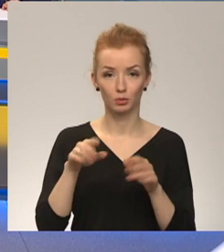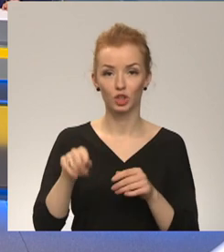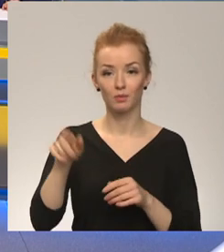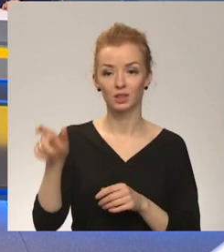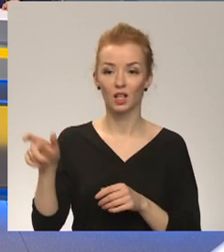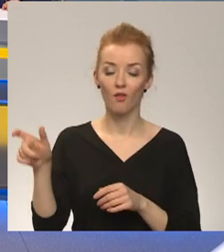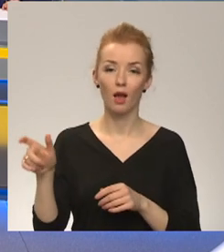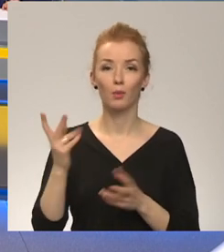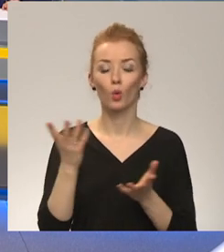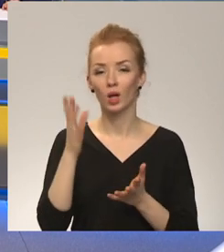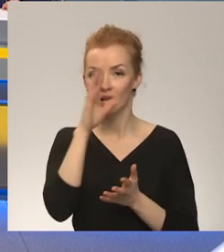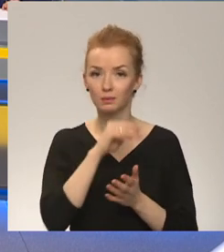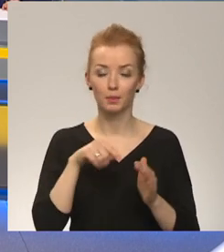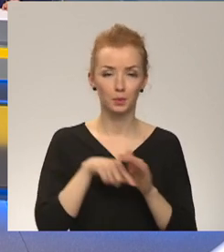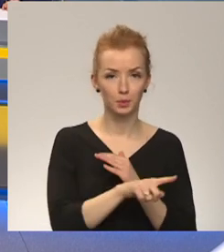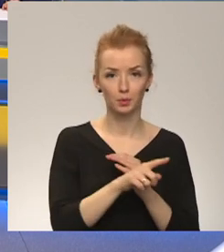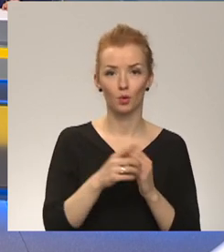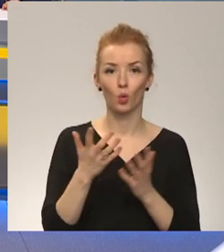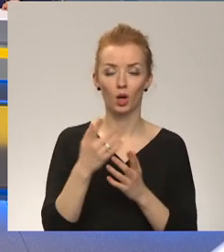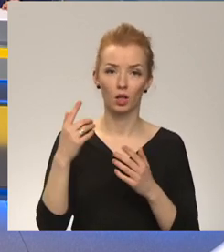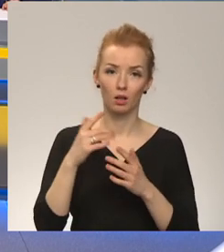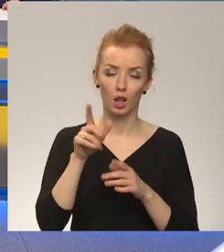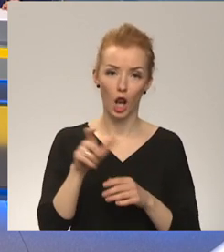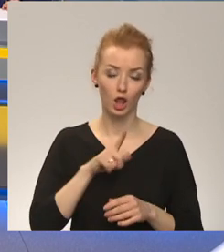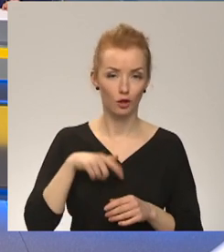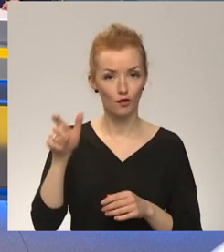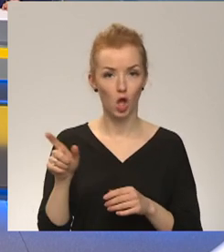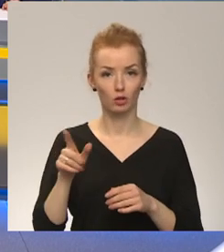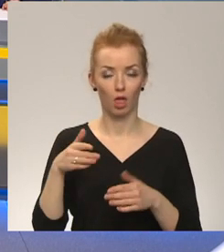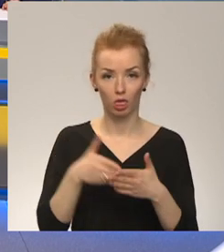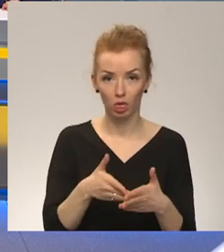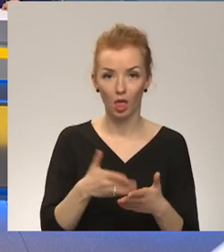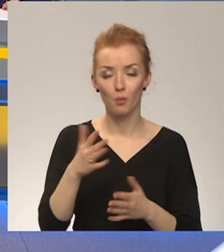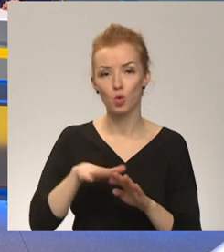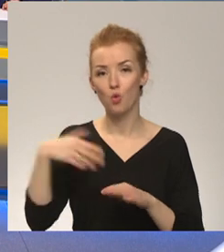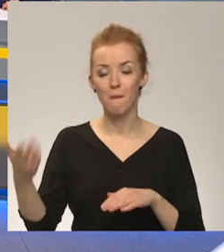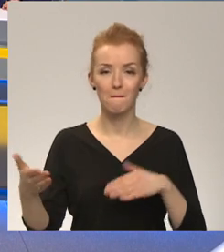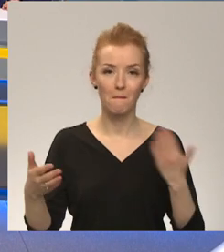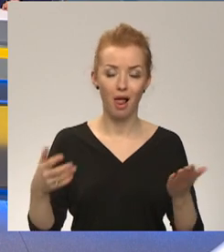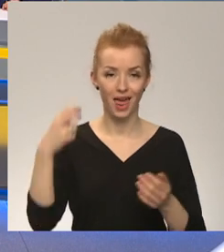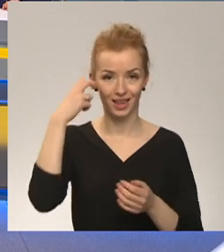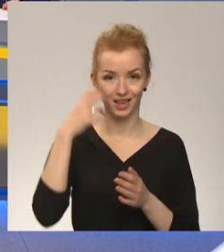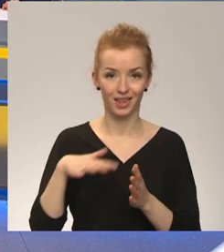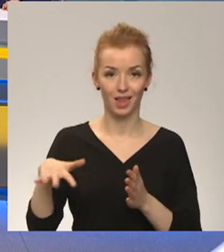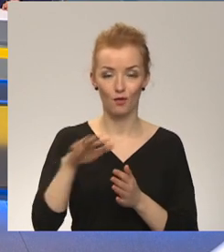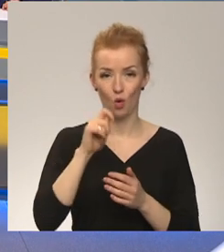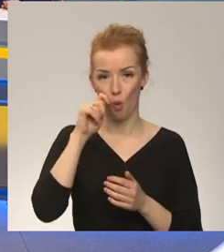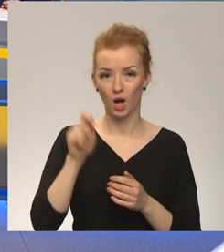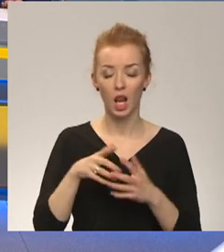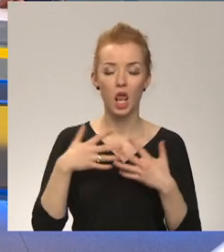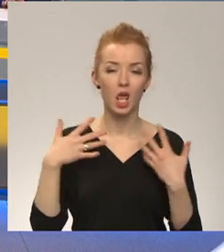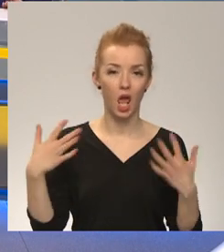iespējām? Cik daudzi tiešām Ukrainā ir iestrēguši? Varbūt pašā Kievā, varbūt kādos nomeļākos rajonos, jo Ukraina ir ļoti liela teritorija.